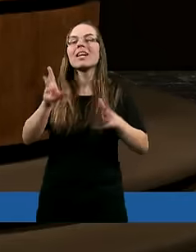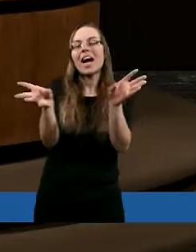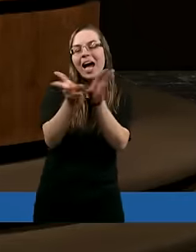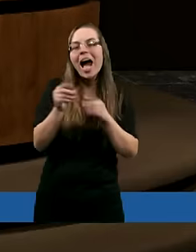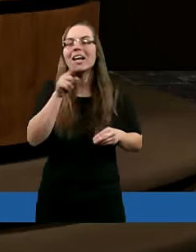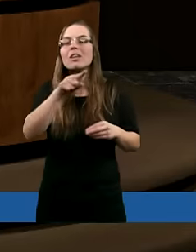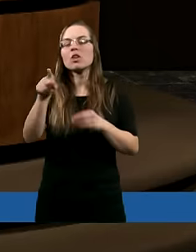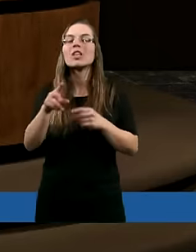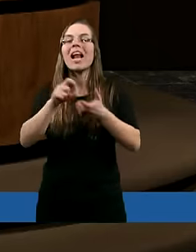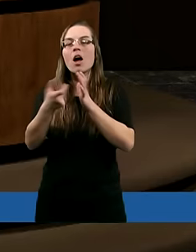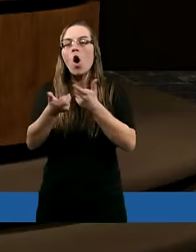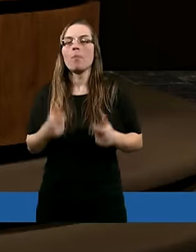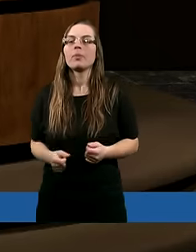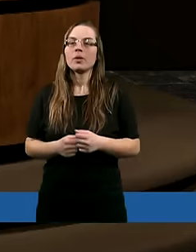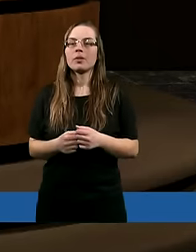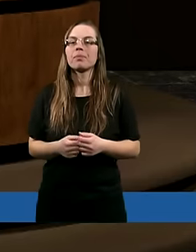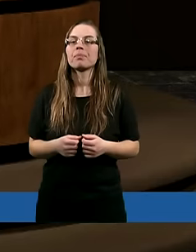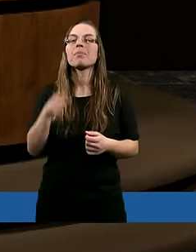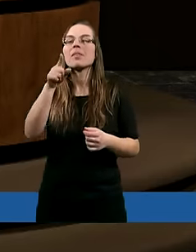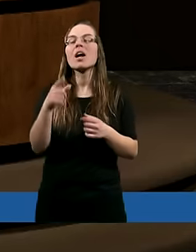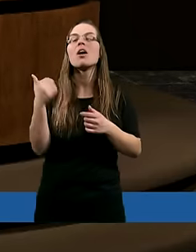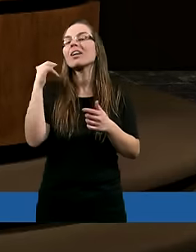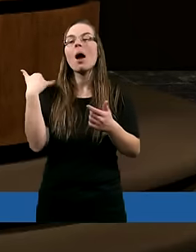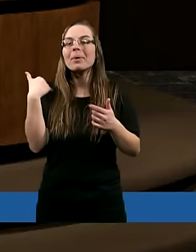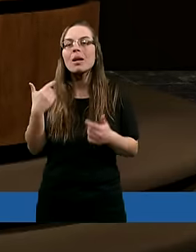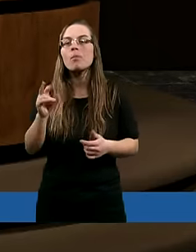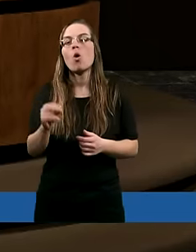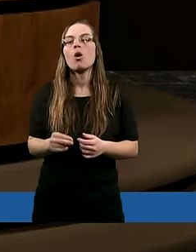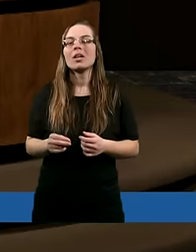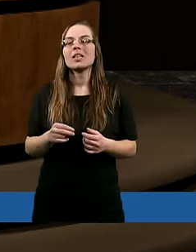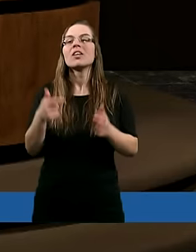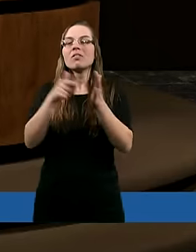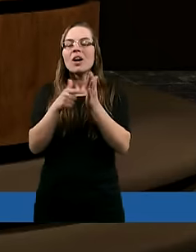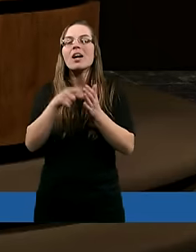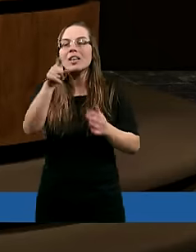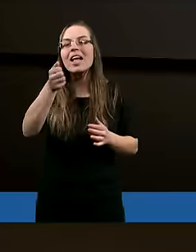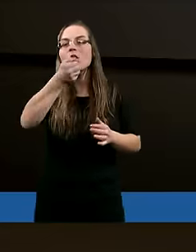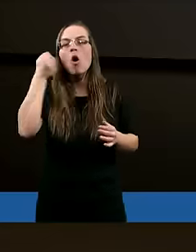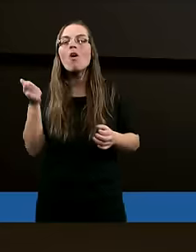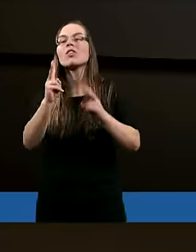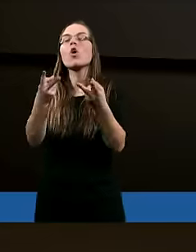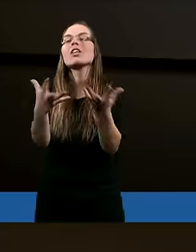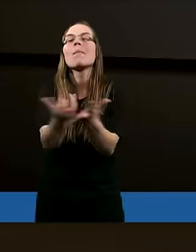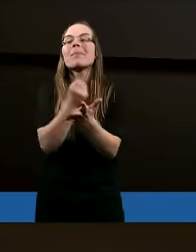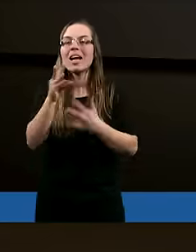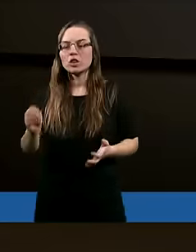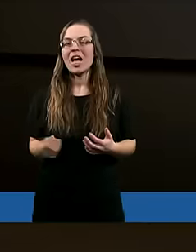ze spolonych. Ale twoje pytanie było, Małgosiu, skąd ten owoc się bierze?